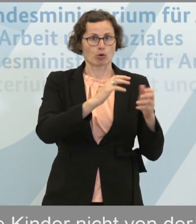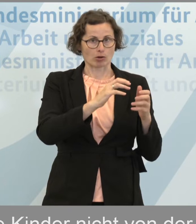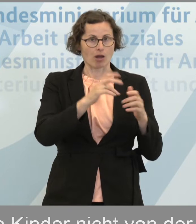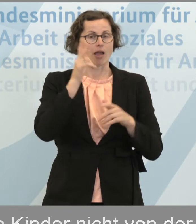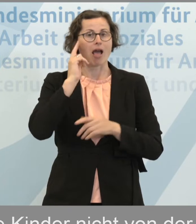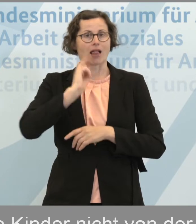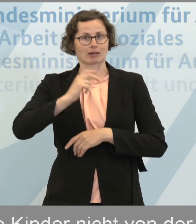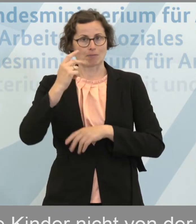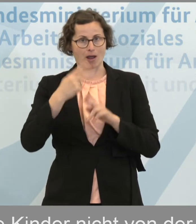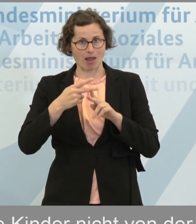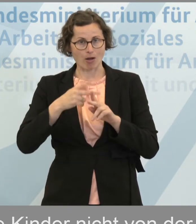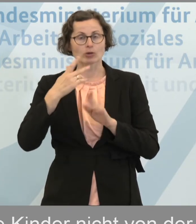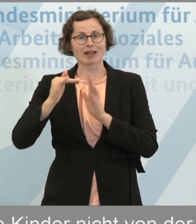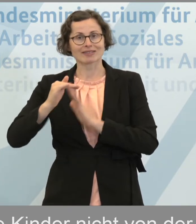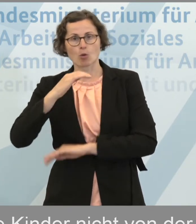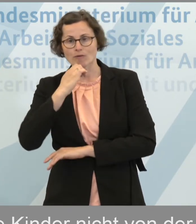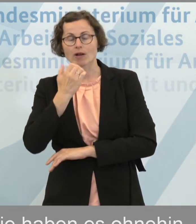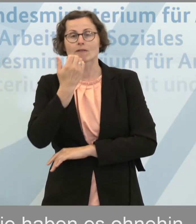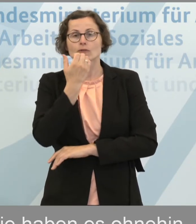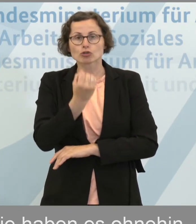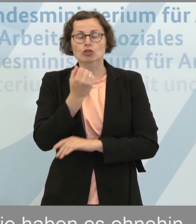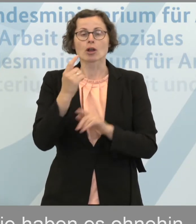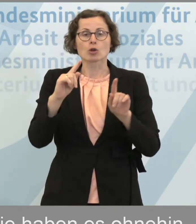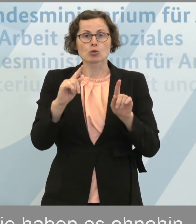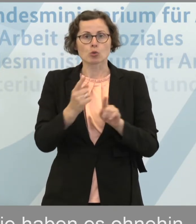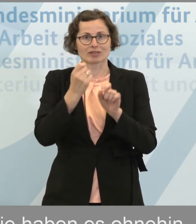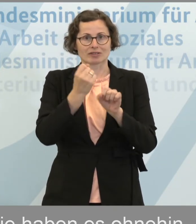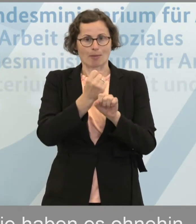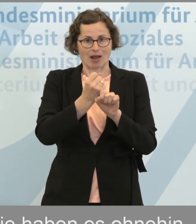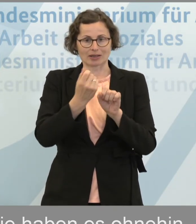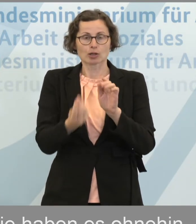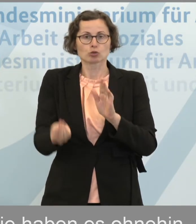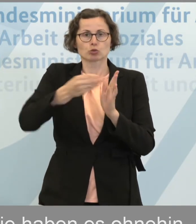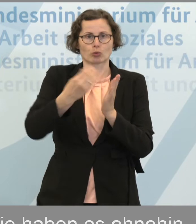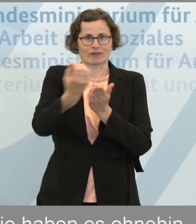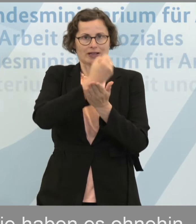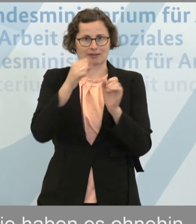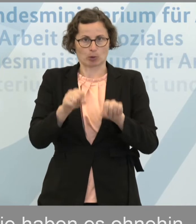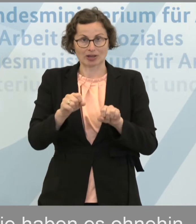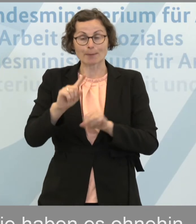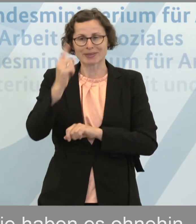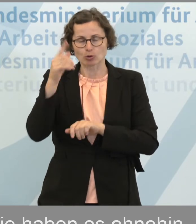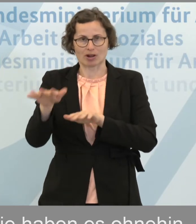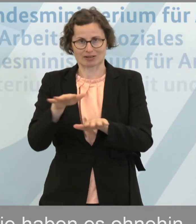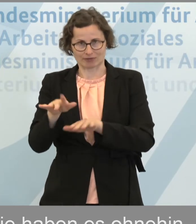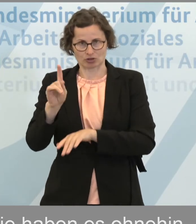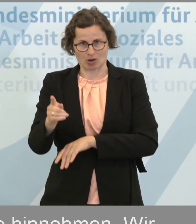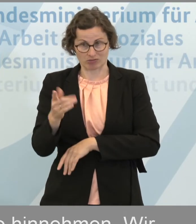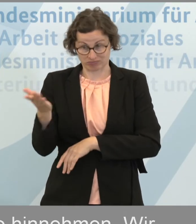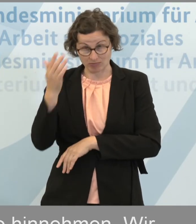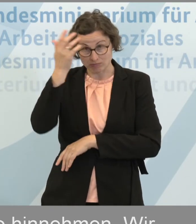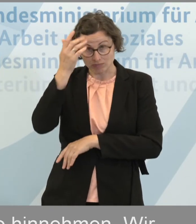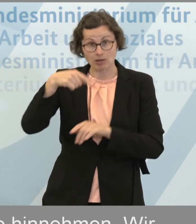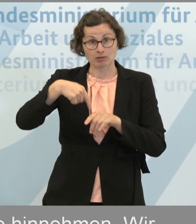die Zuverdienstmöglichkeiten, dann Kurzarbeit weiter geht, vor allem die Landwirtschaft, die Fristik verbessern. Können Sie sich vorstellen, das im parlamentarischen